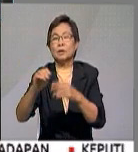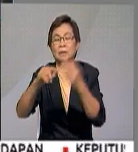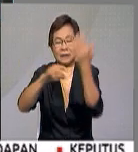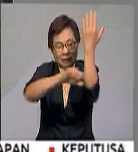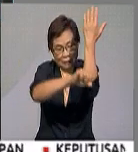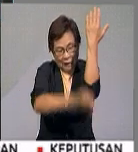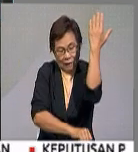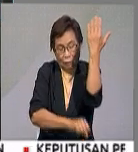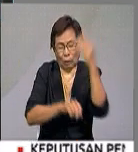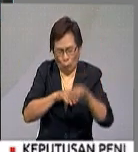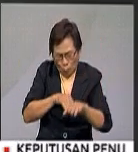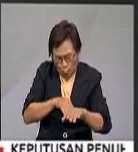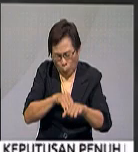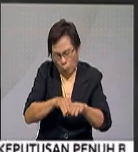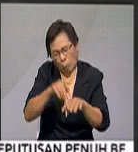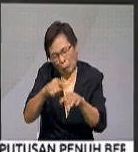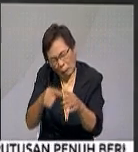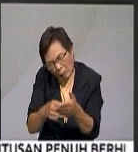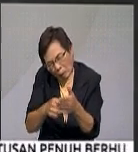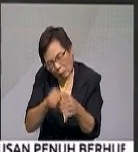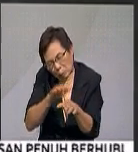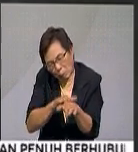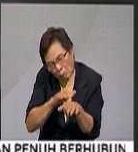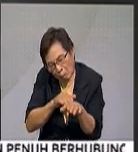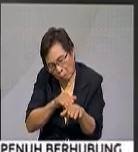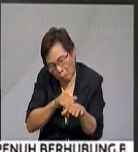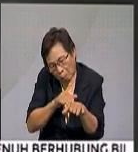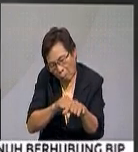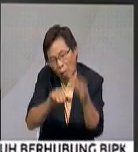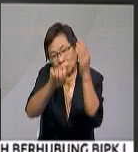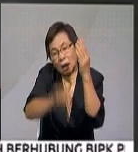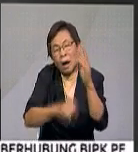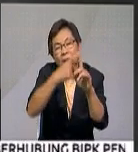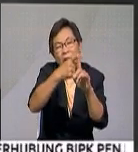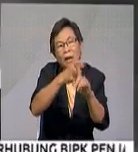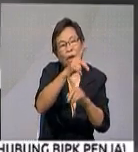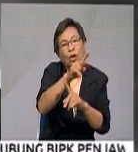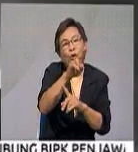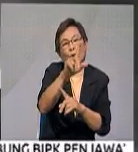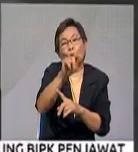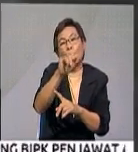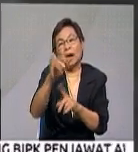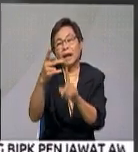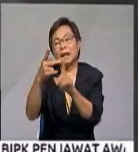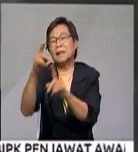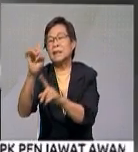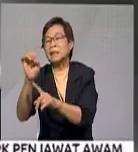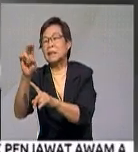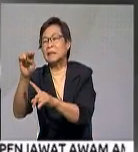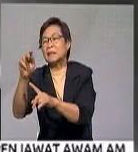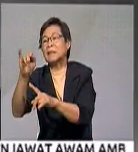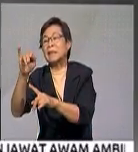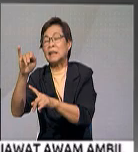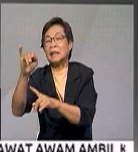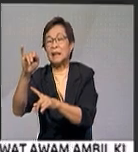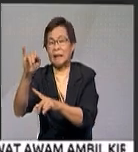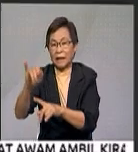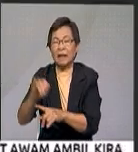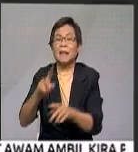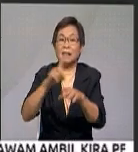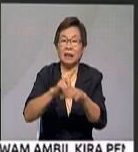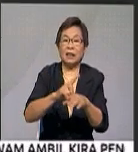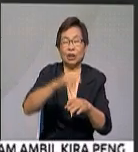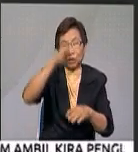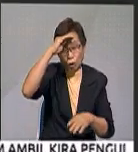trafik sibuk dan kadang-kadang perlahan menuju ke arah selatan dari Kulai ke arah Senai. Namun di Tambak Johor, trafik